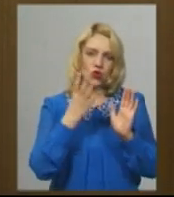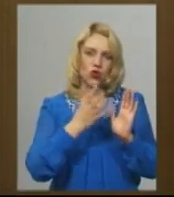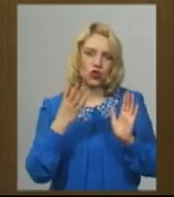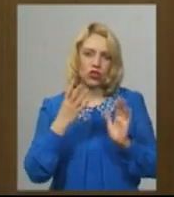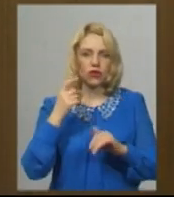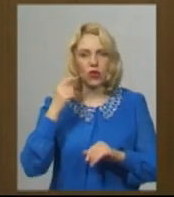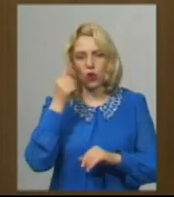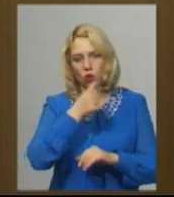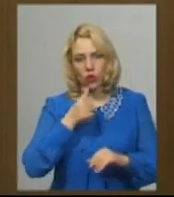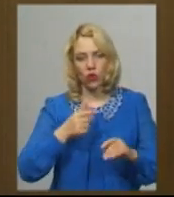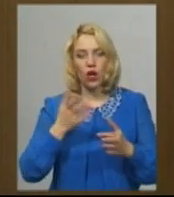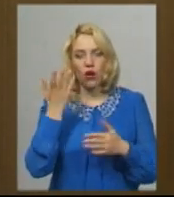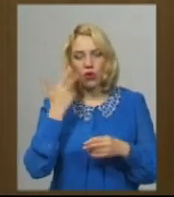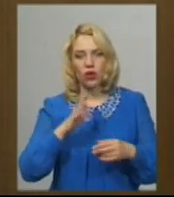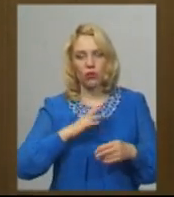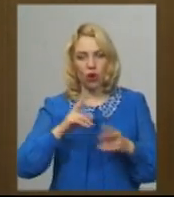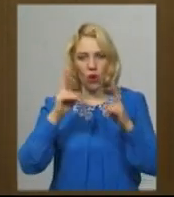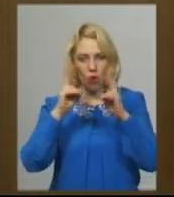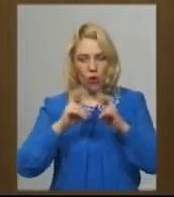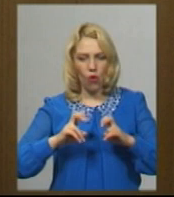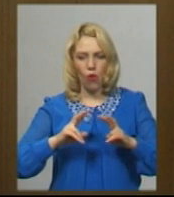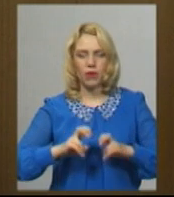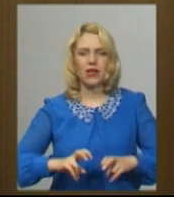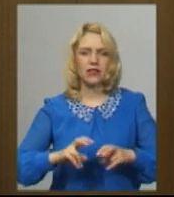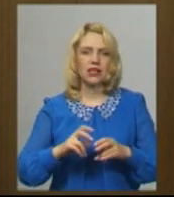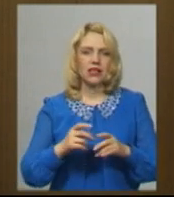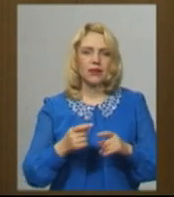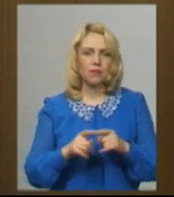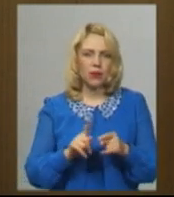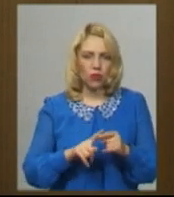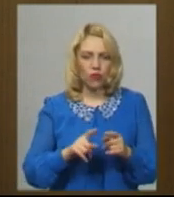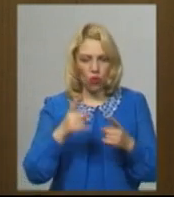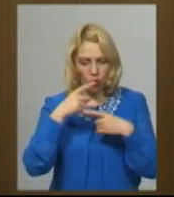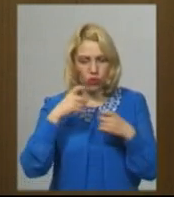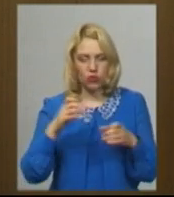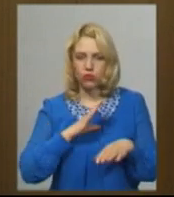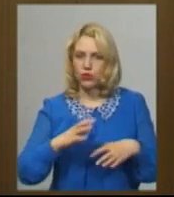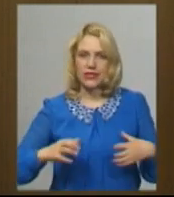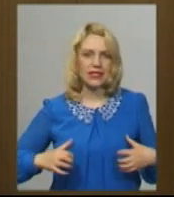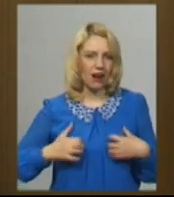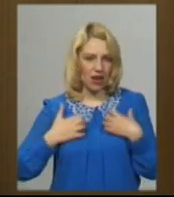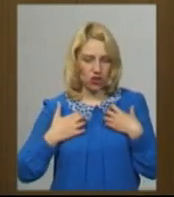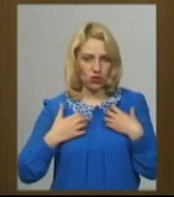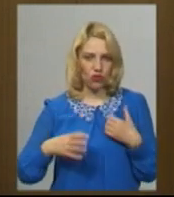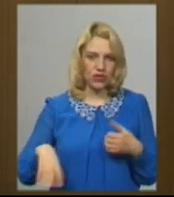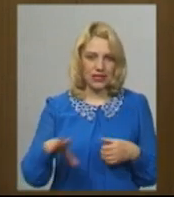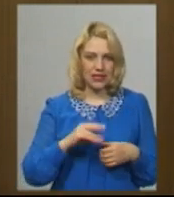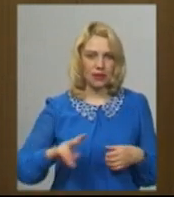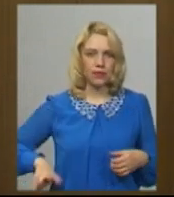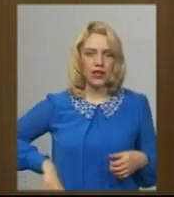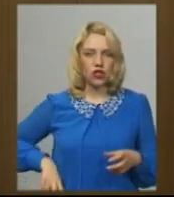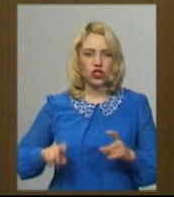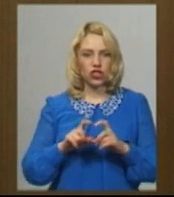огляд був оголошений, всім було дуже страшно і в першу чергу це було страшно директорам